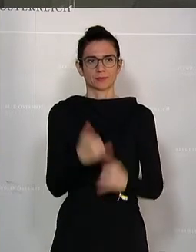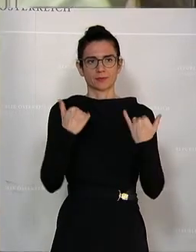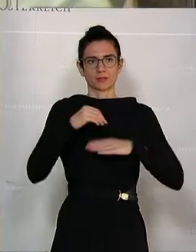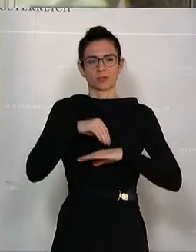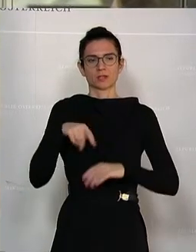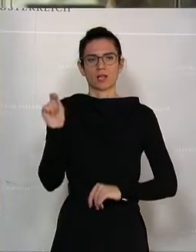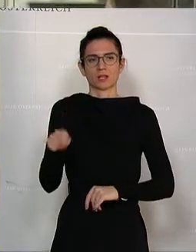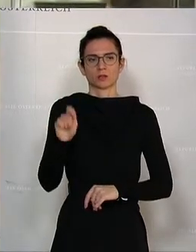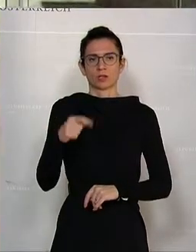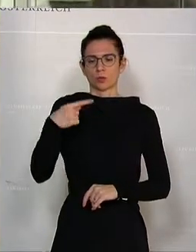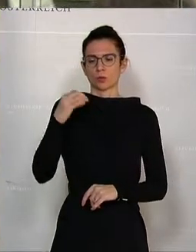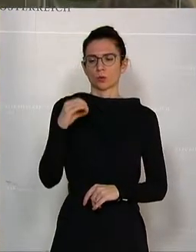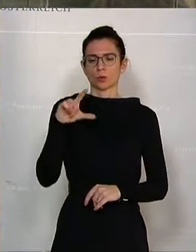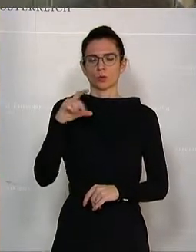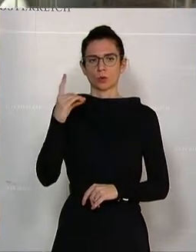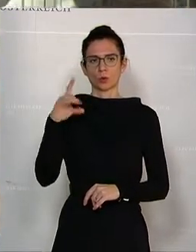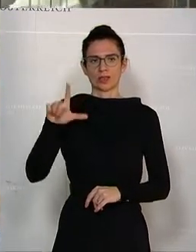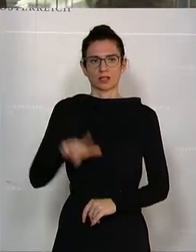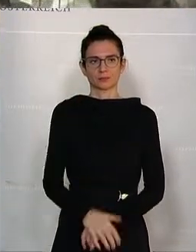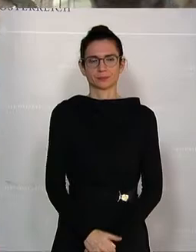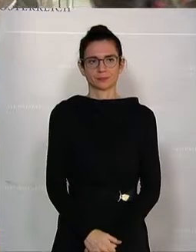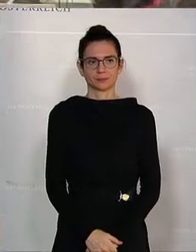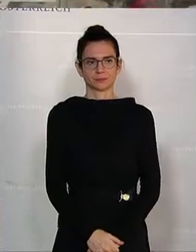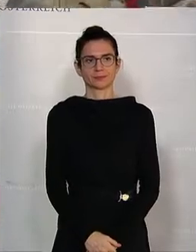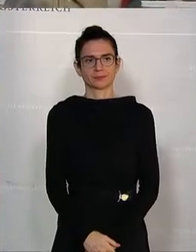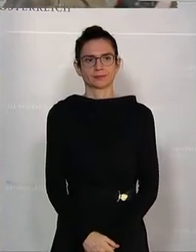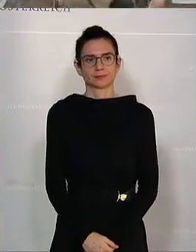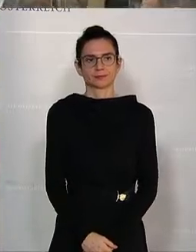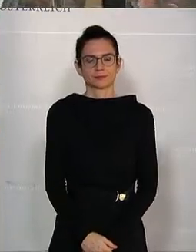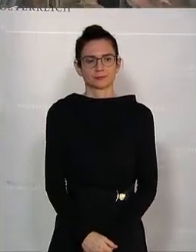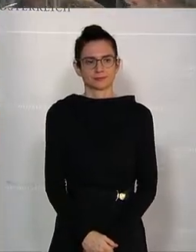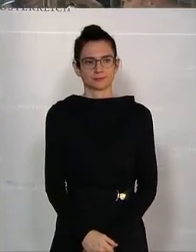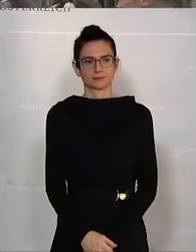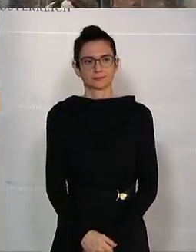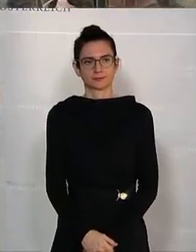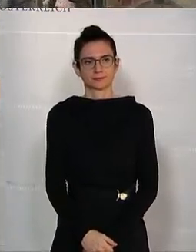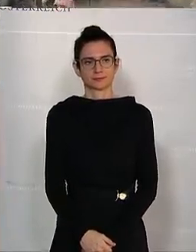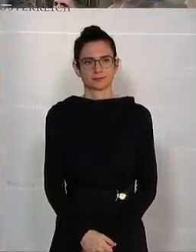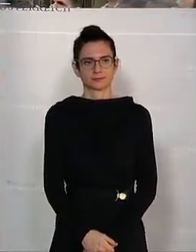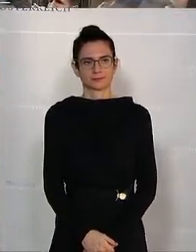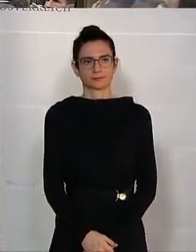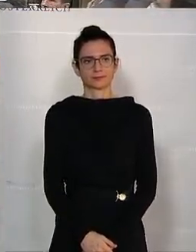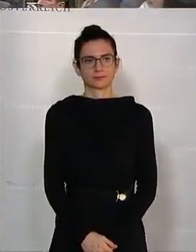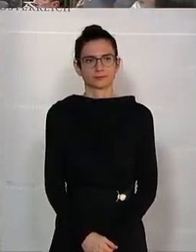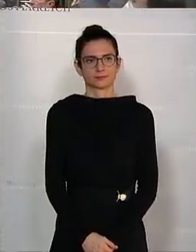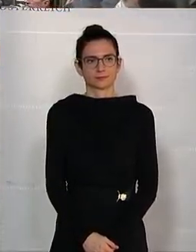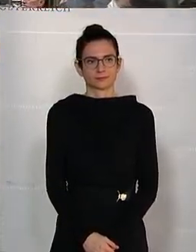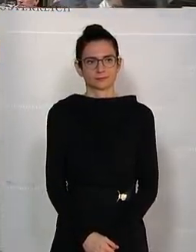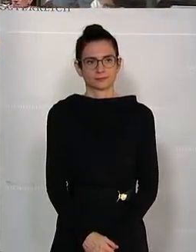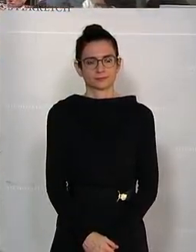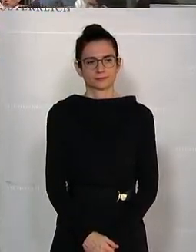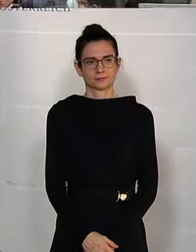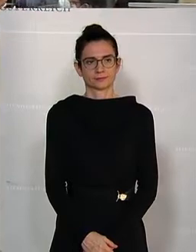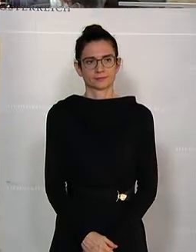Nächster ist Ernst Gödel, Integrationssprecher der ÖVP, ein Jurist aus Dobl-Zwaring bei